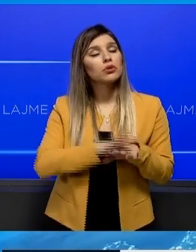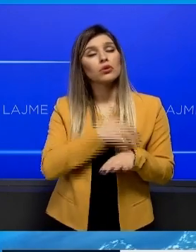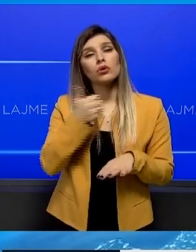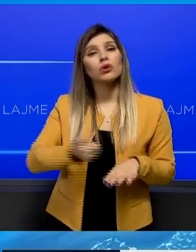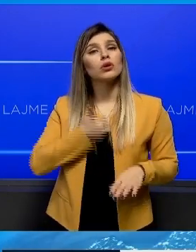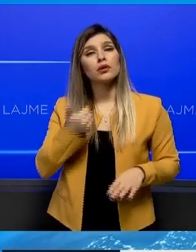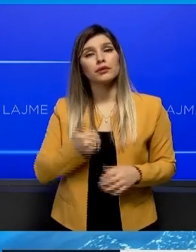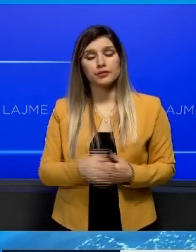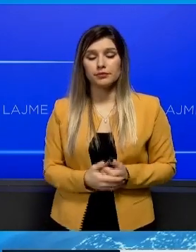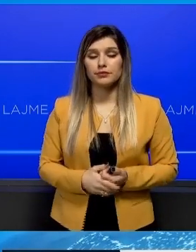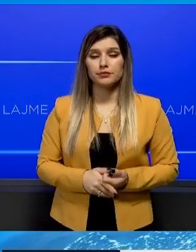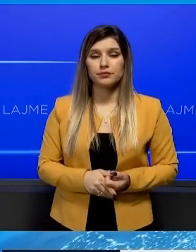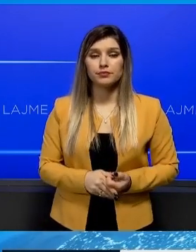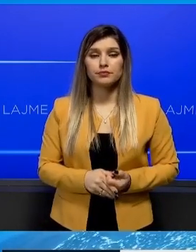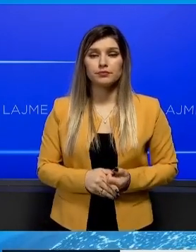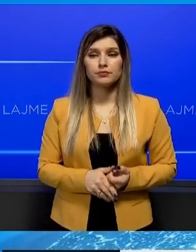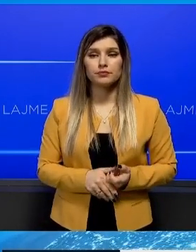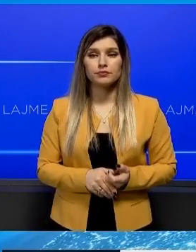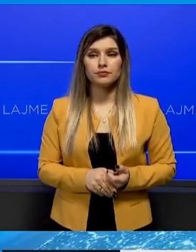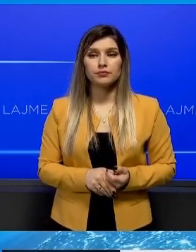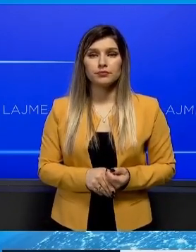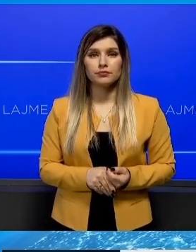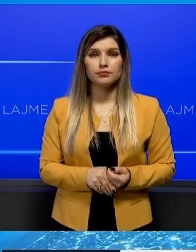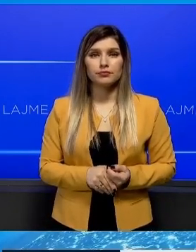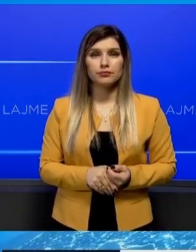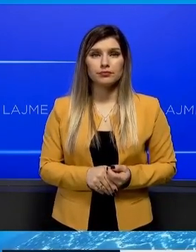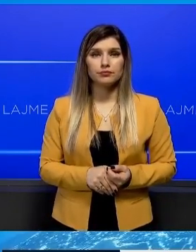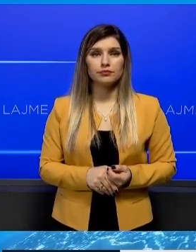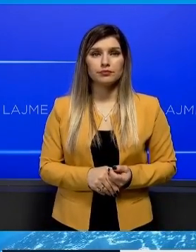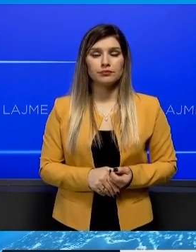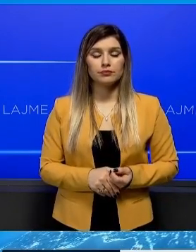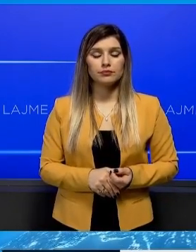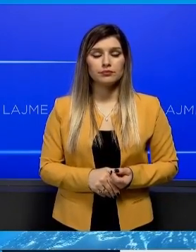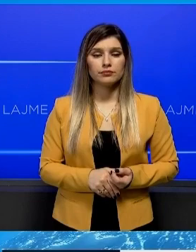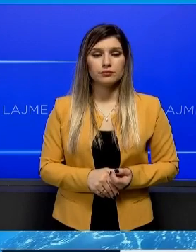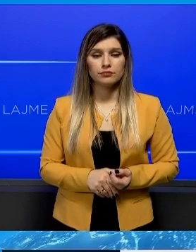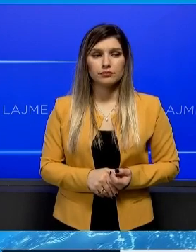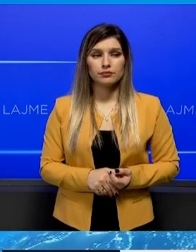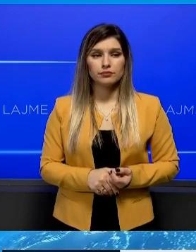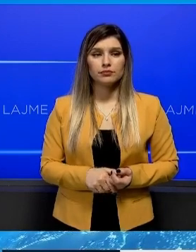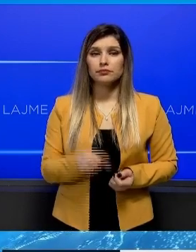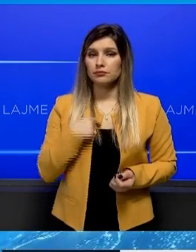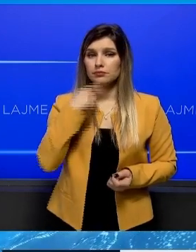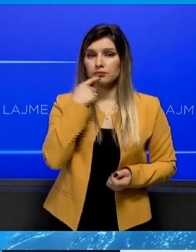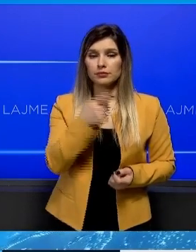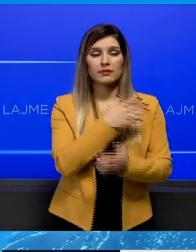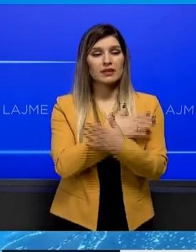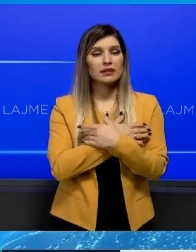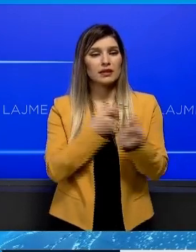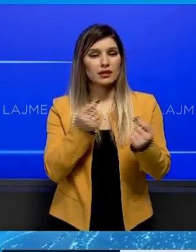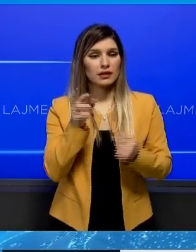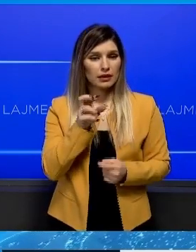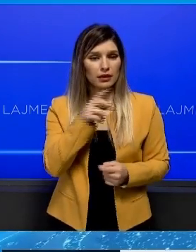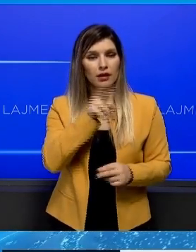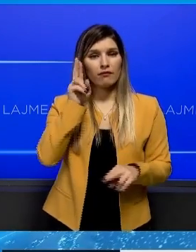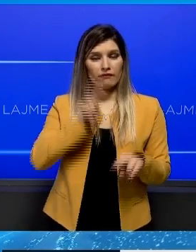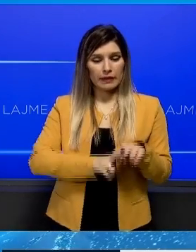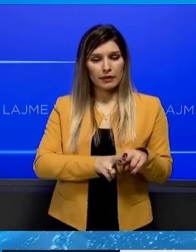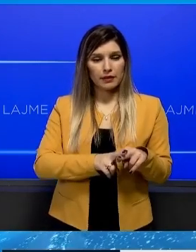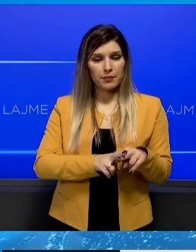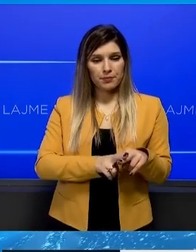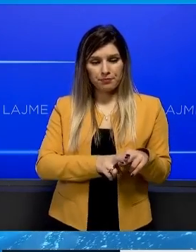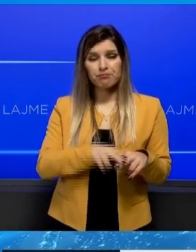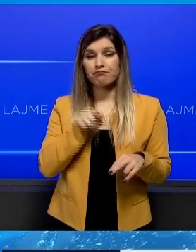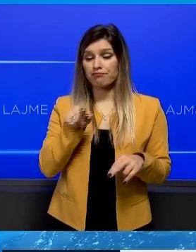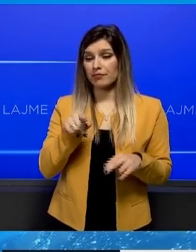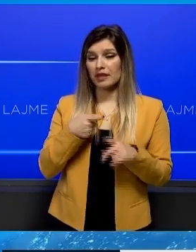ardhëshëm? Unë, s'filtë me që të të kështë atonë se si do të, zërëja ka mor një vedim të cilin kjeci dhe kjesë